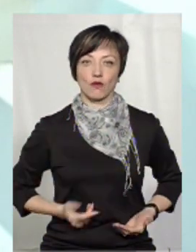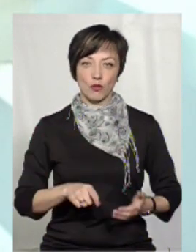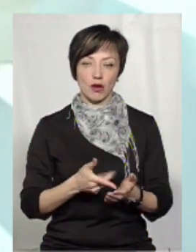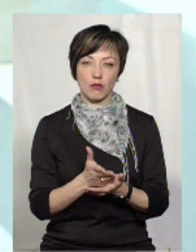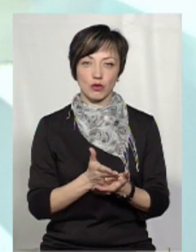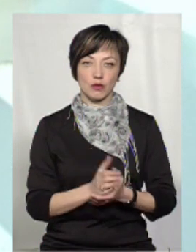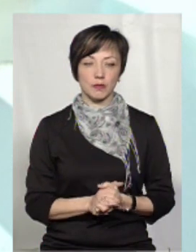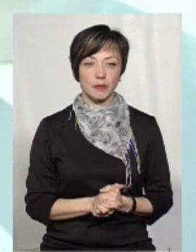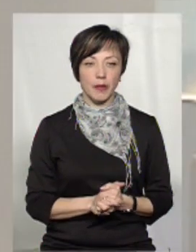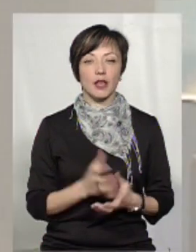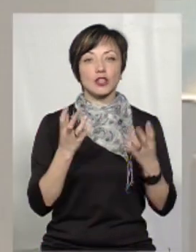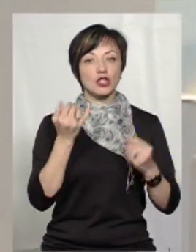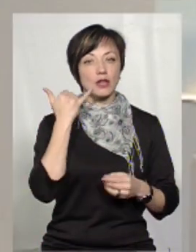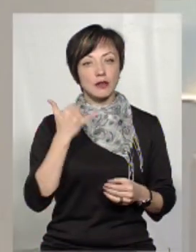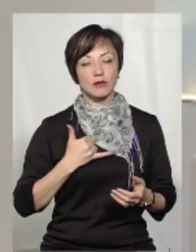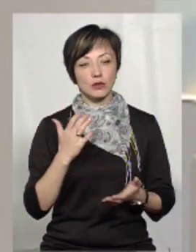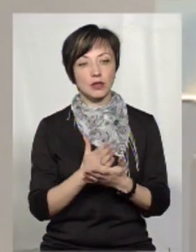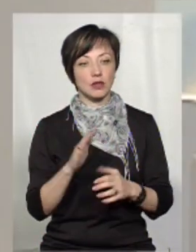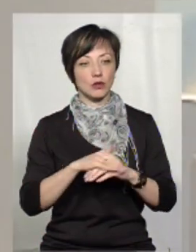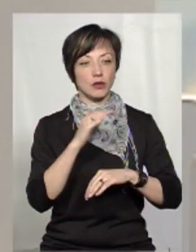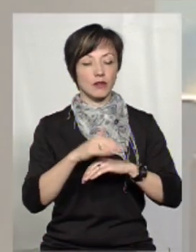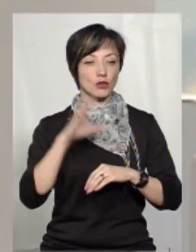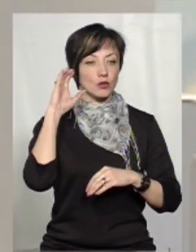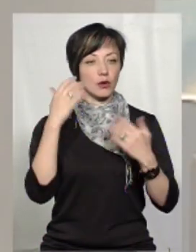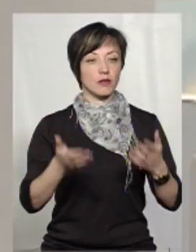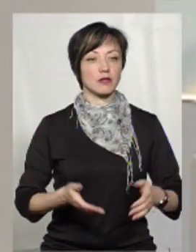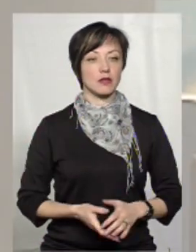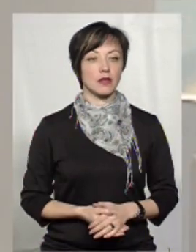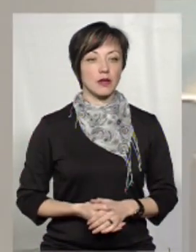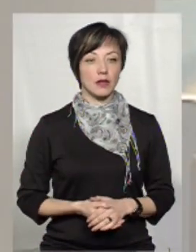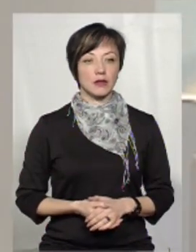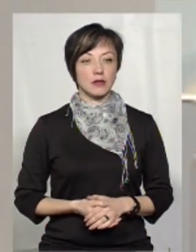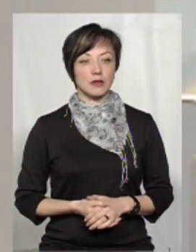житлово-комунальні послуги. І маємо ще телефонний дзвінок. Добрий вечір, слухаємо вас.